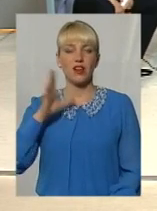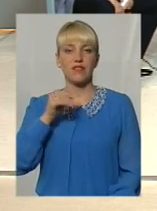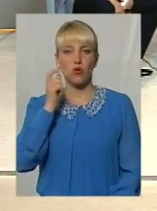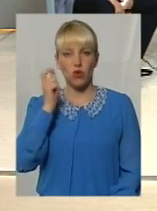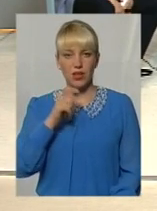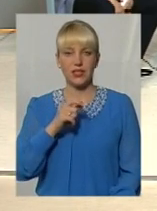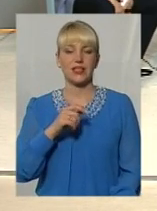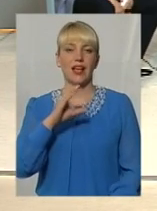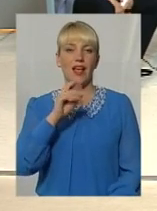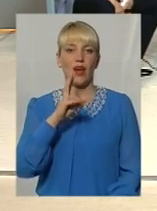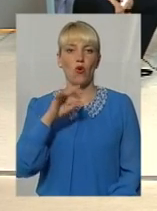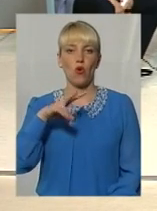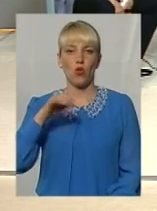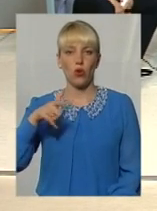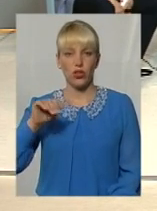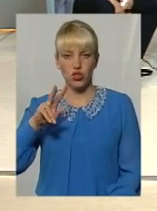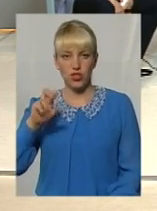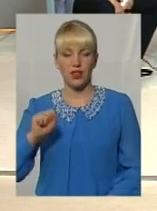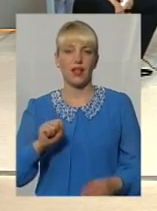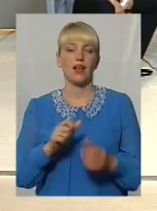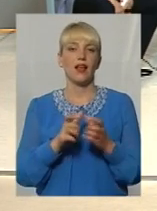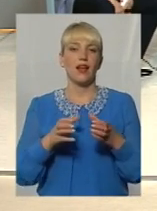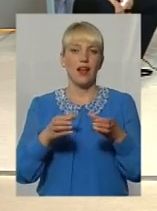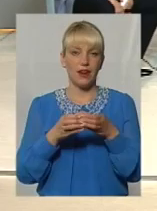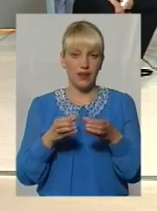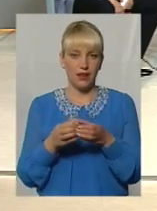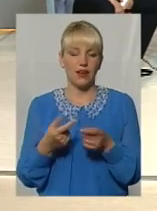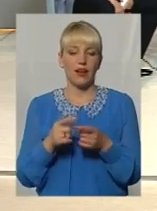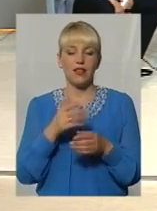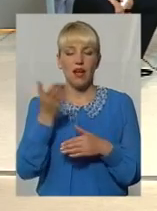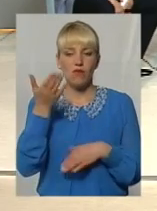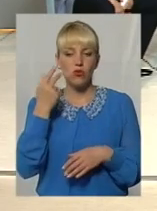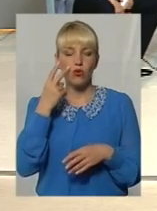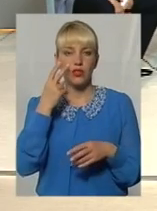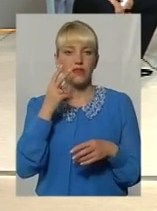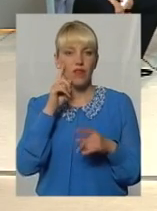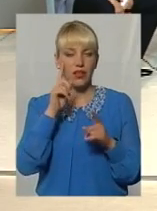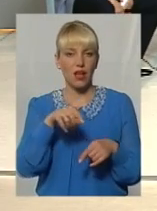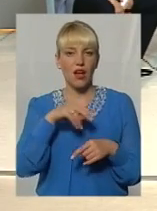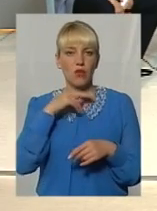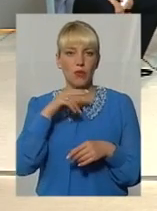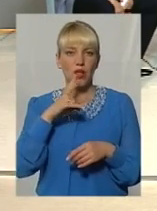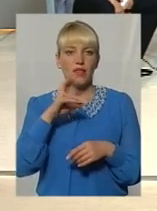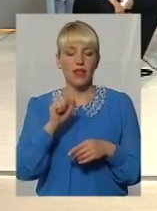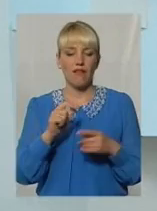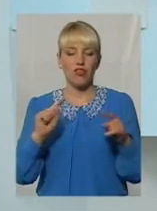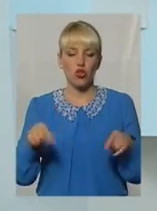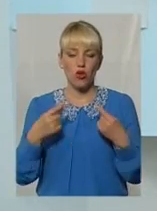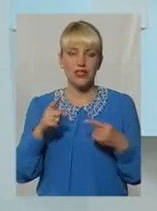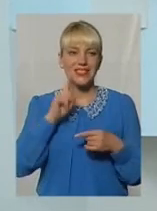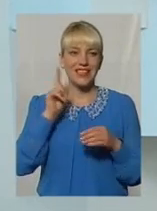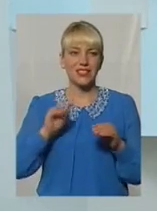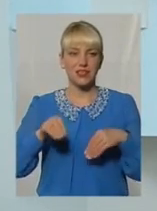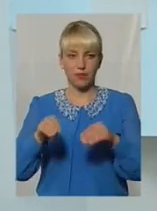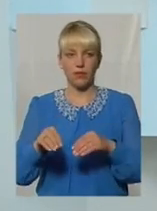екологічна ліга давно звертає увагу на проблему відновлення зелених насаджень в містах, тому що у багатьох містах